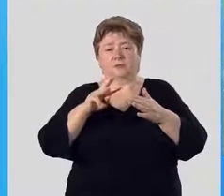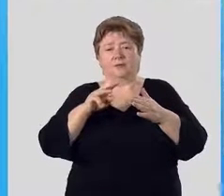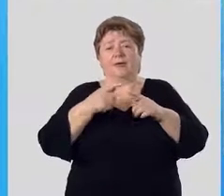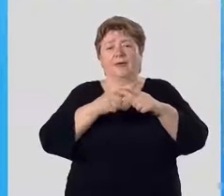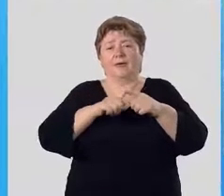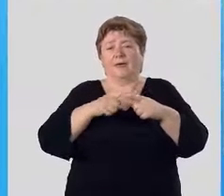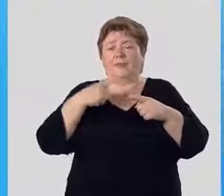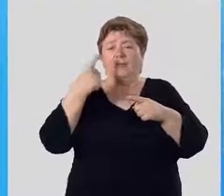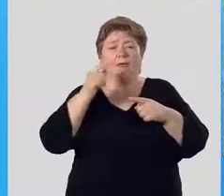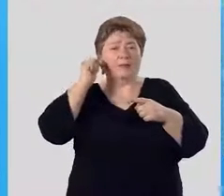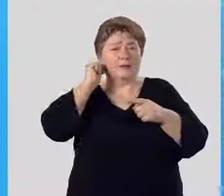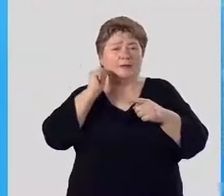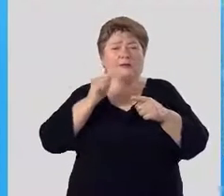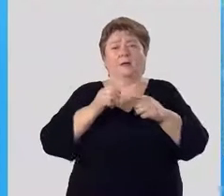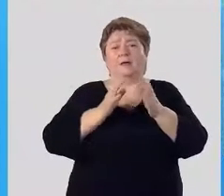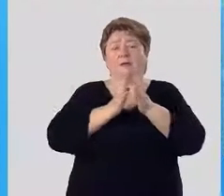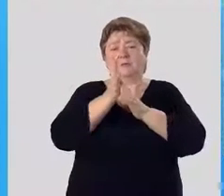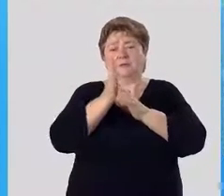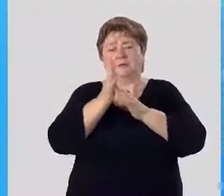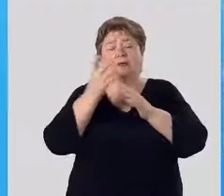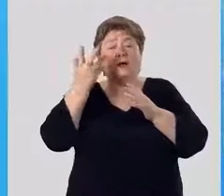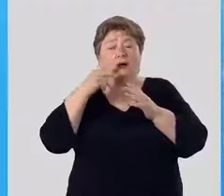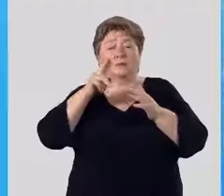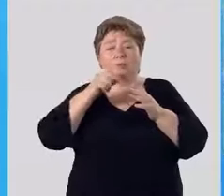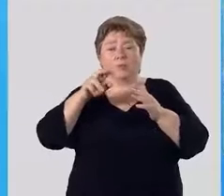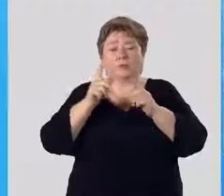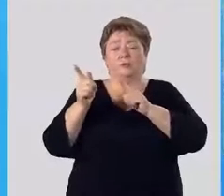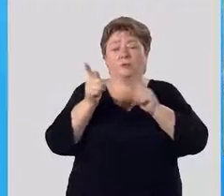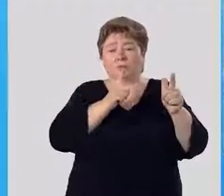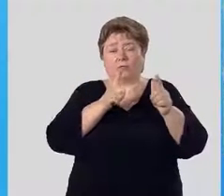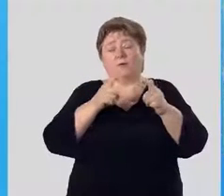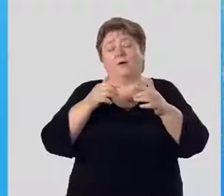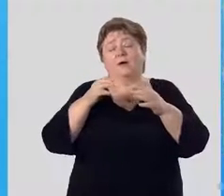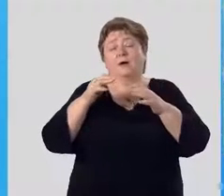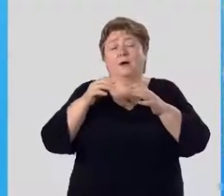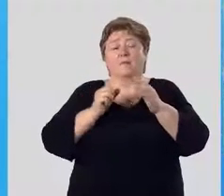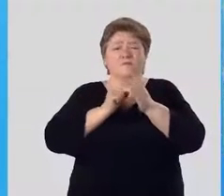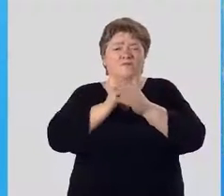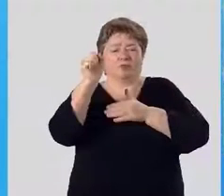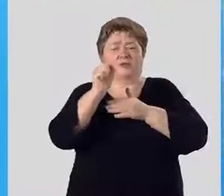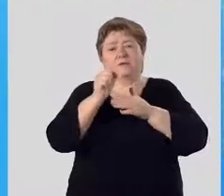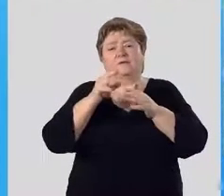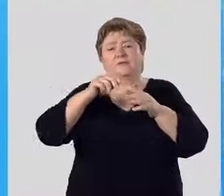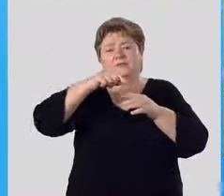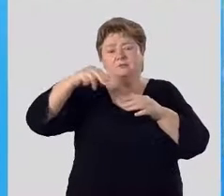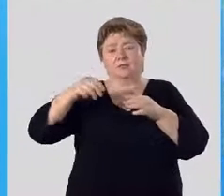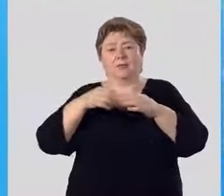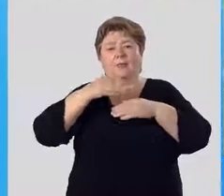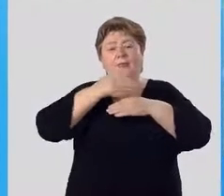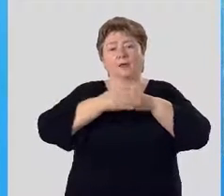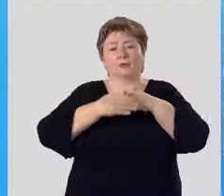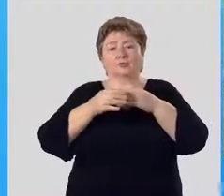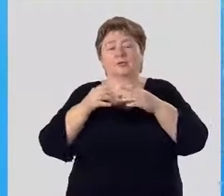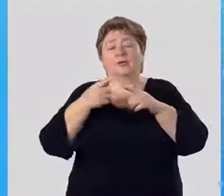Это однолетняя культура. Когда плод полностью созревает, он выталкивает семена наружу.